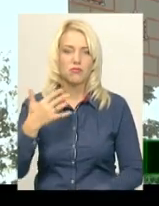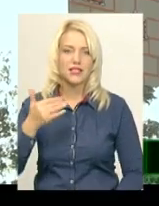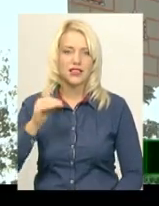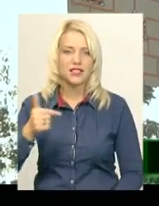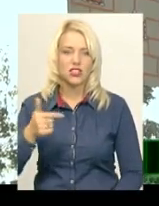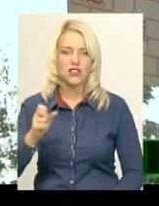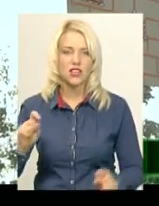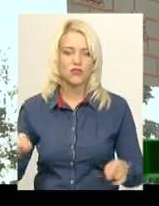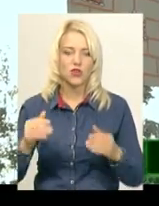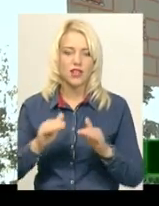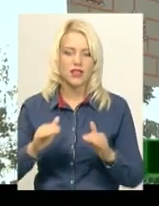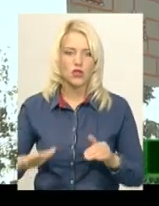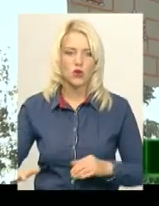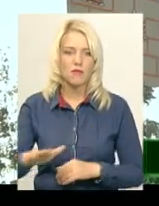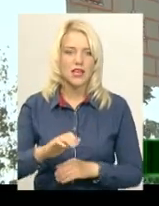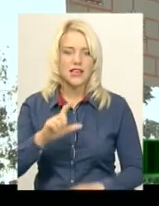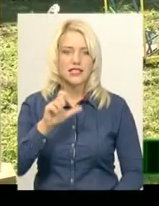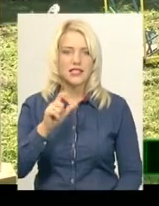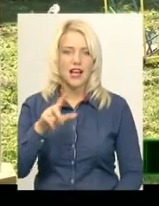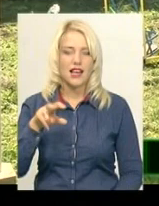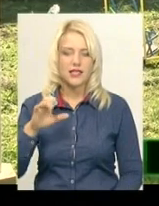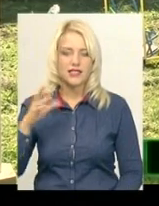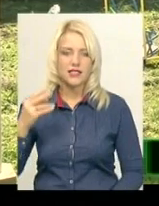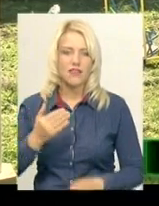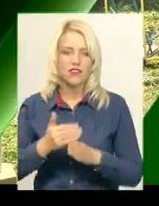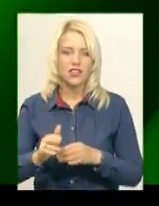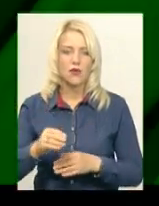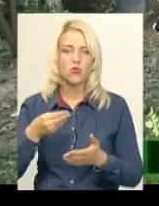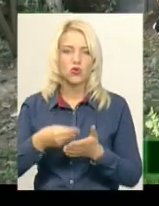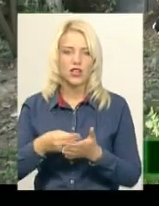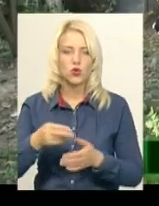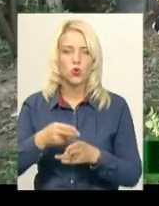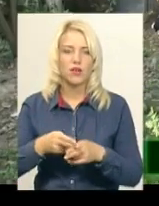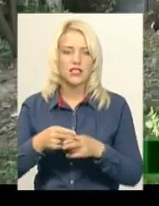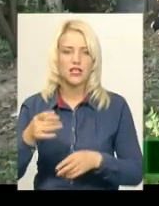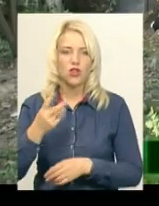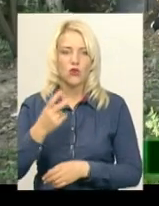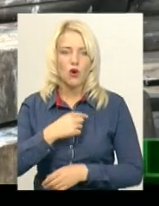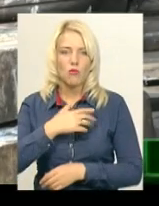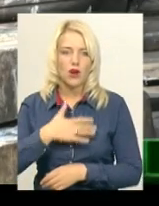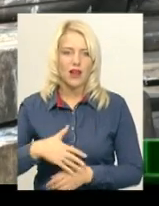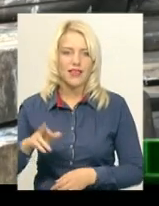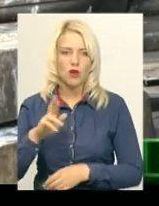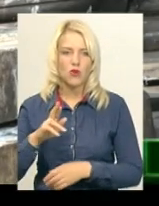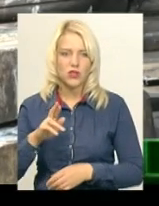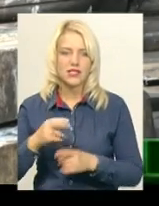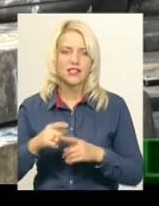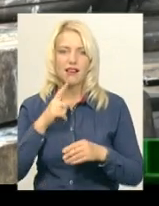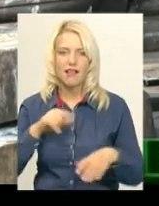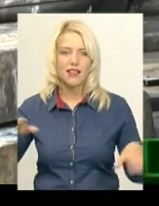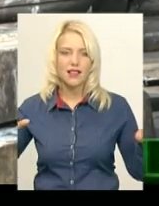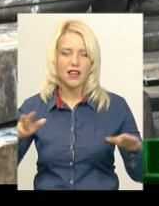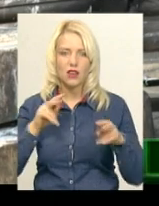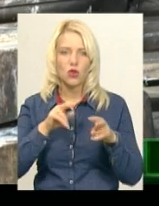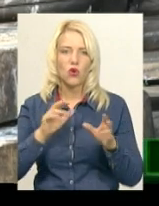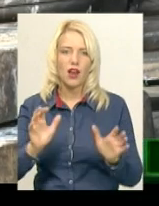гривень на створення дитячого майданчика у Залізцях виділи з бюджету Дунаєвецької громади. Двох поранених в Ярмолинецькому районі лелек доглядають у